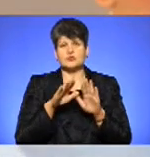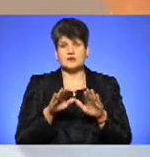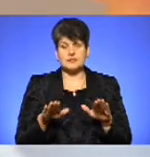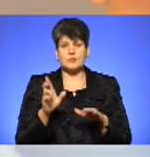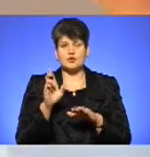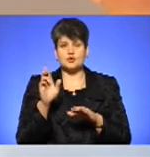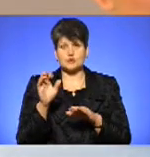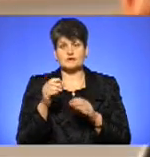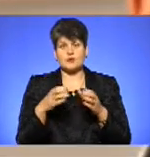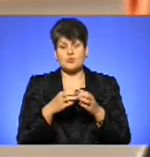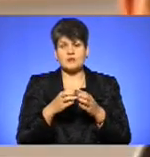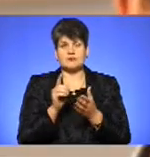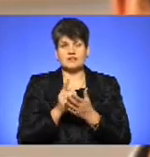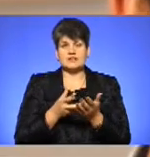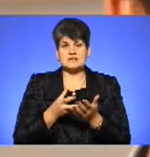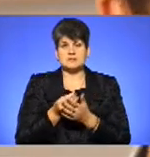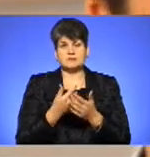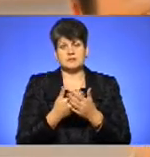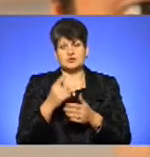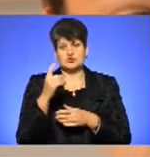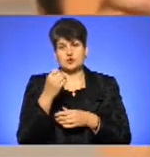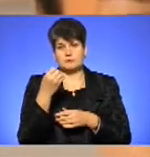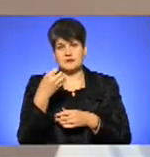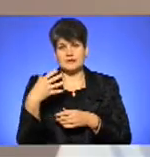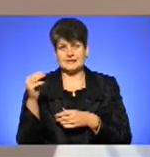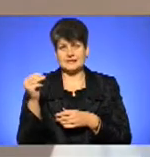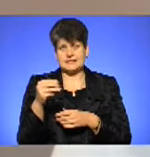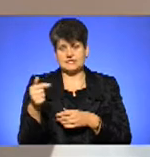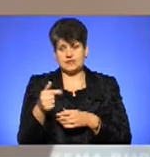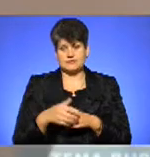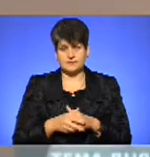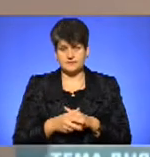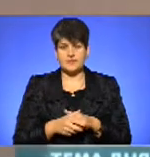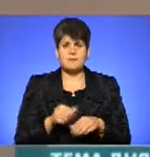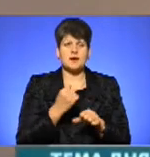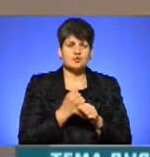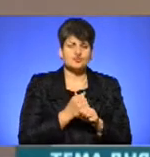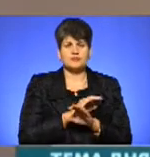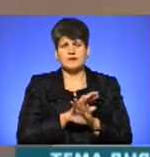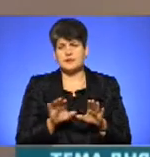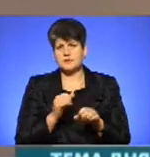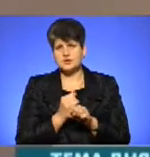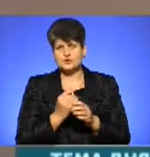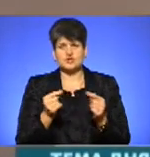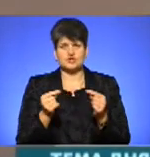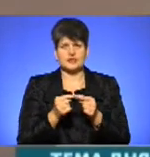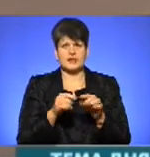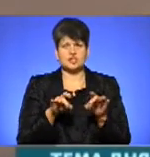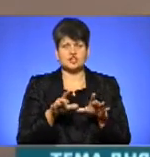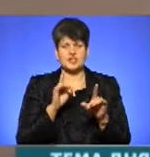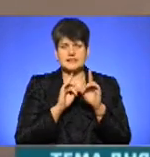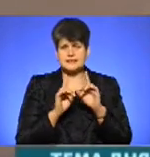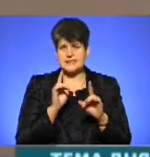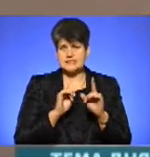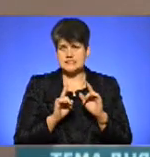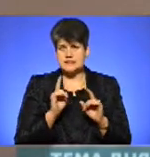Борсуківська громада має заплатити приблизно 115 тисяч гривень. Працюють, не працюють, є чітке рішення сесії. Відповідно до